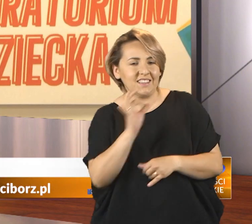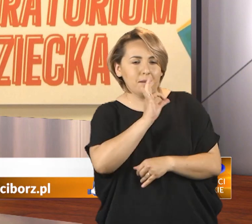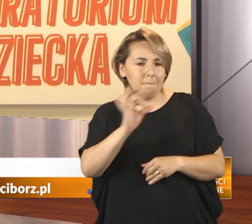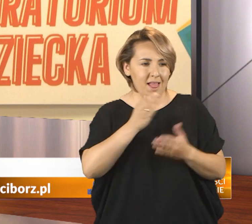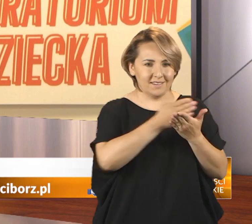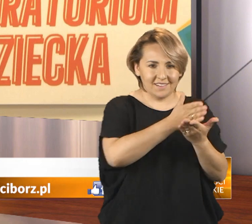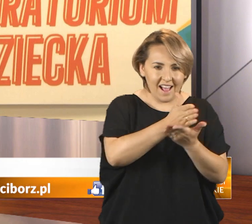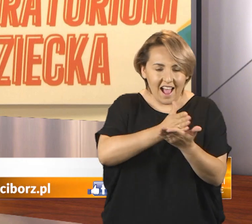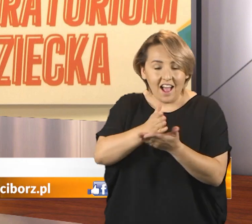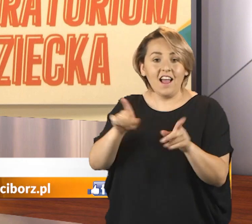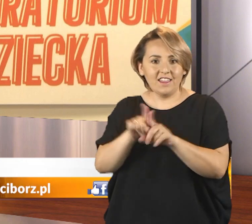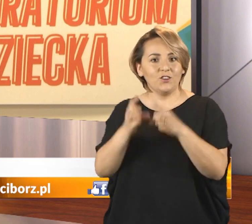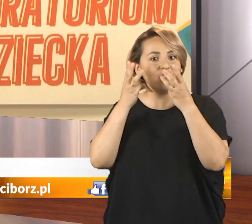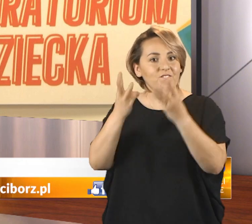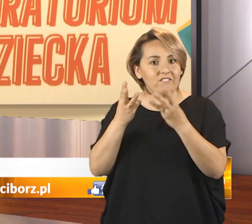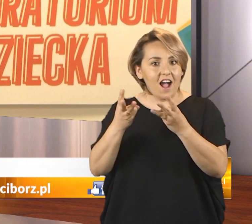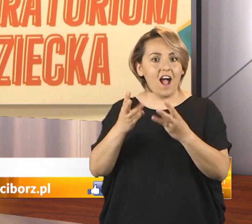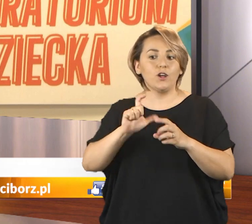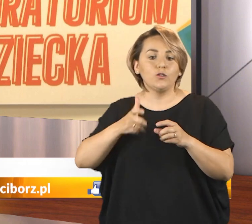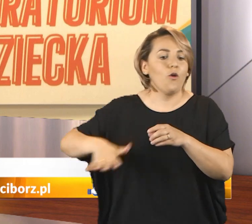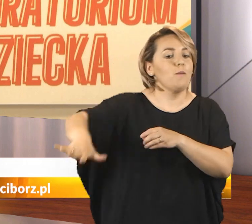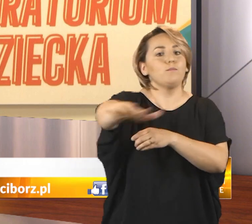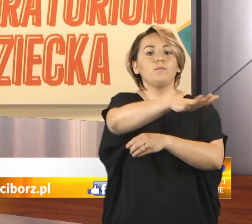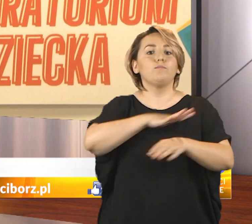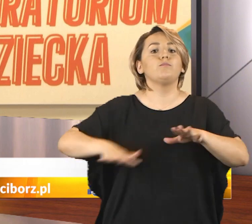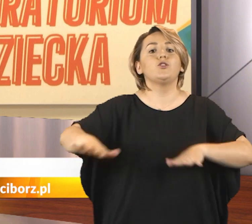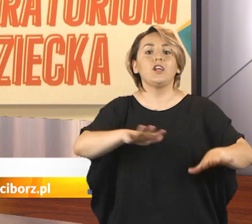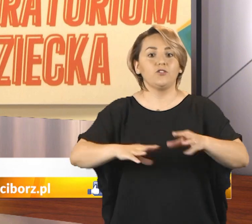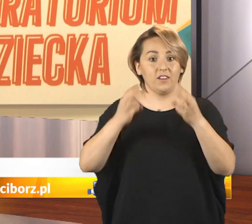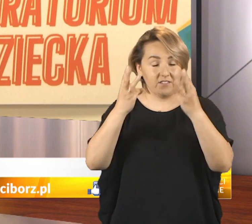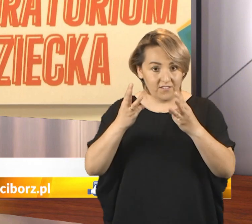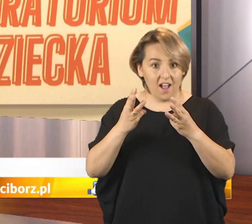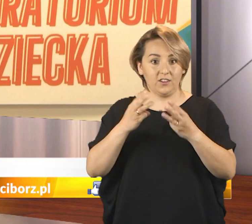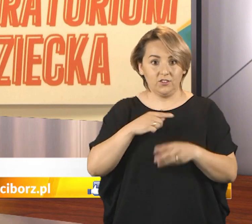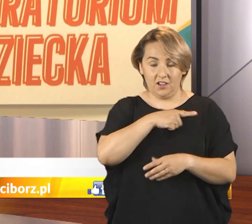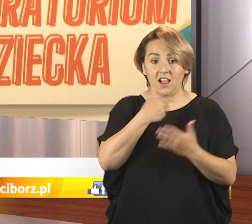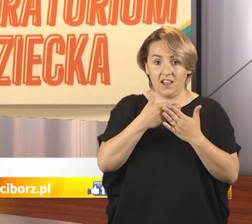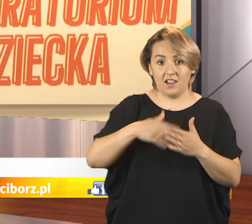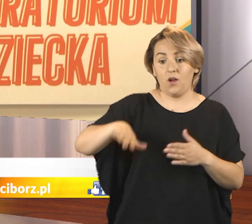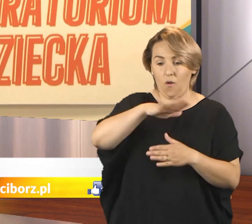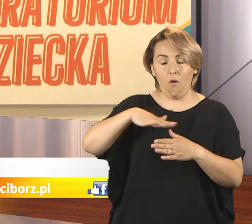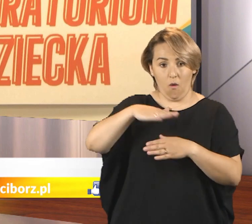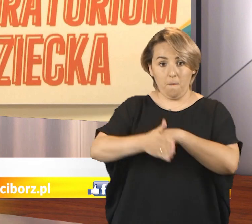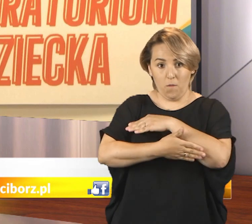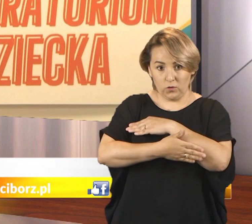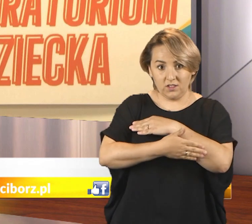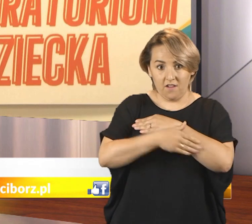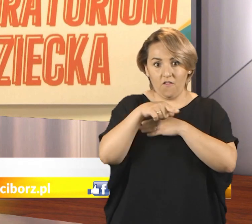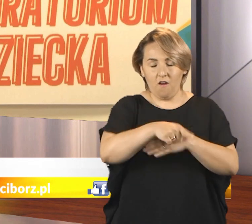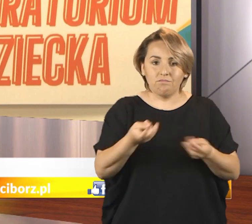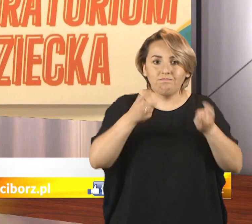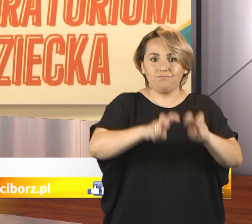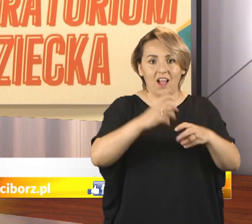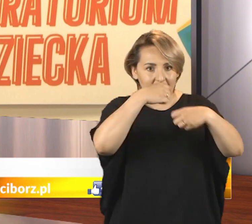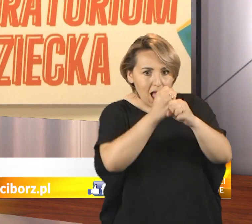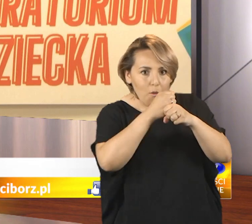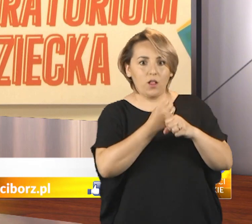specjalistów, to równie ważna staje się także otaczająca ich przestrzeń. Aby wyjść naprzeciw potrzebom uczniów podstawówki powstało